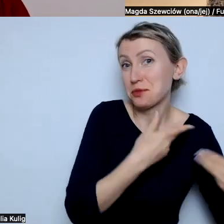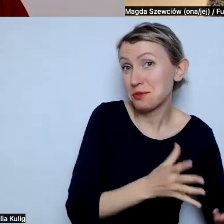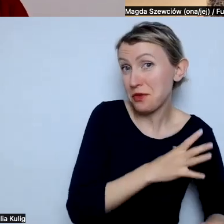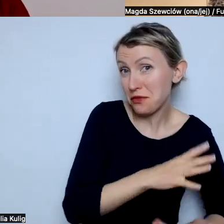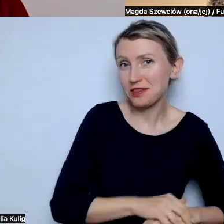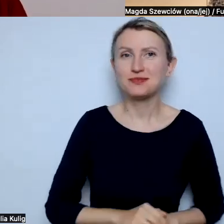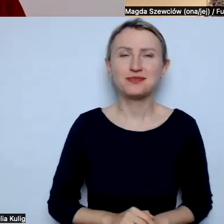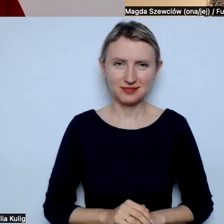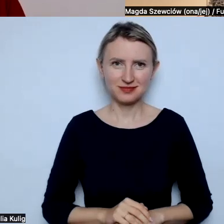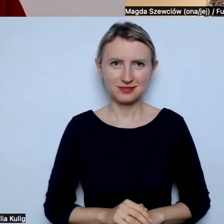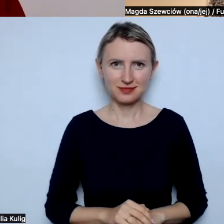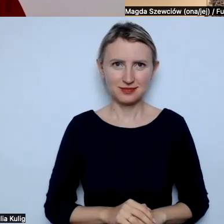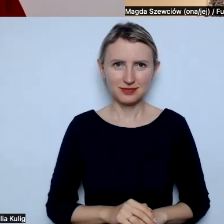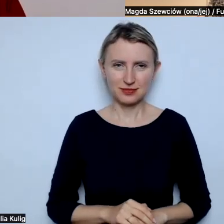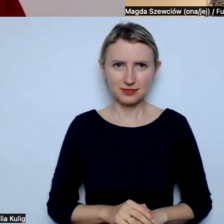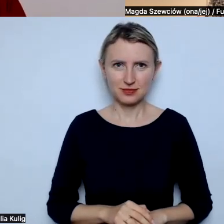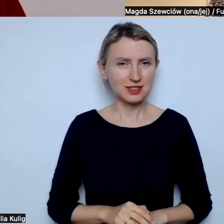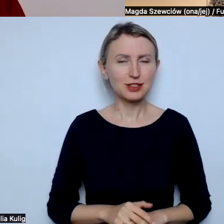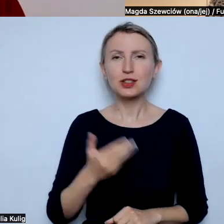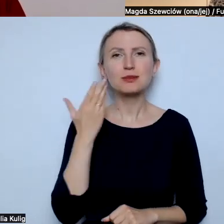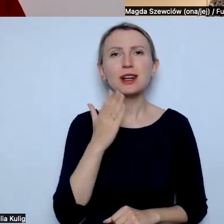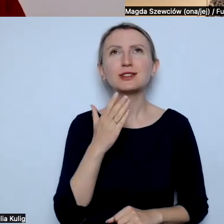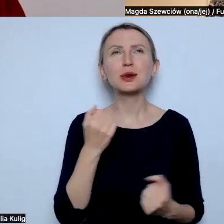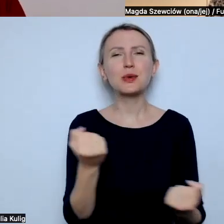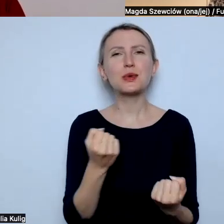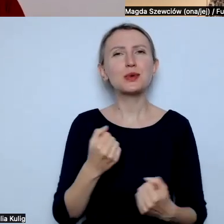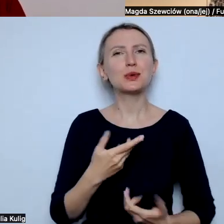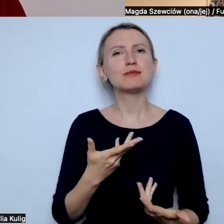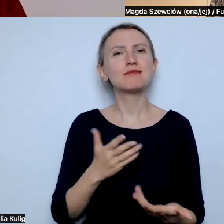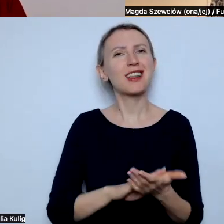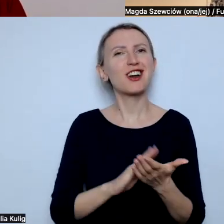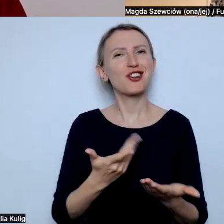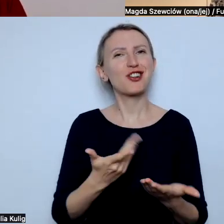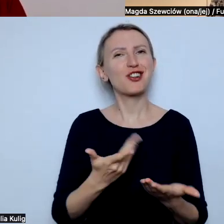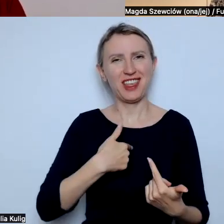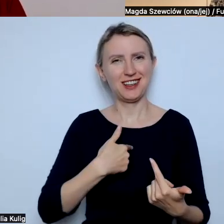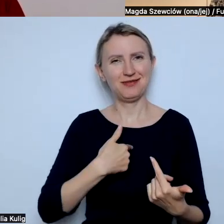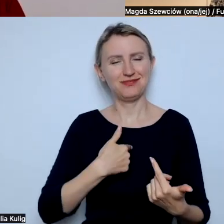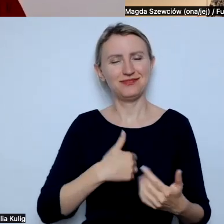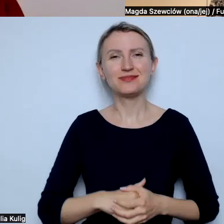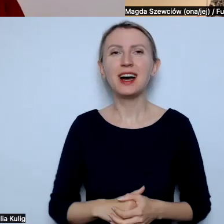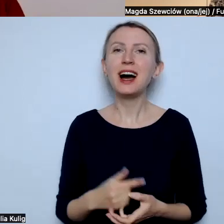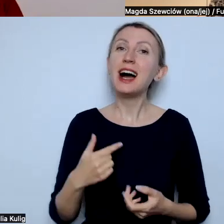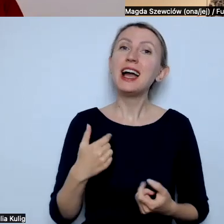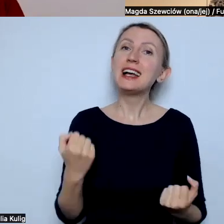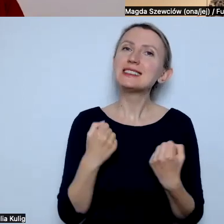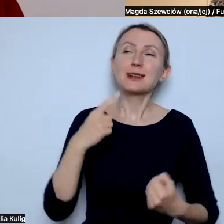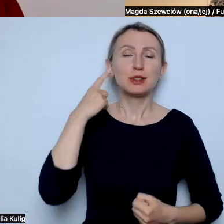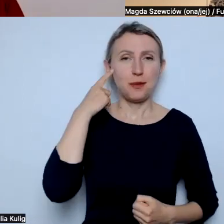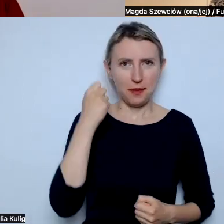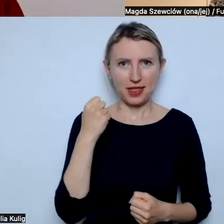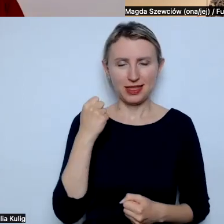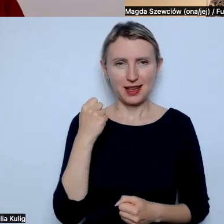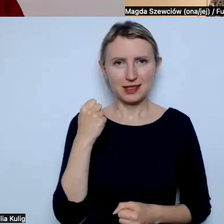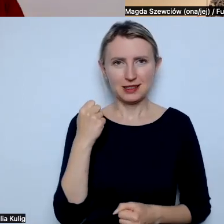w gruncie rzeczy to jest bardzo wynagradzający proces. I staram się o tym pamiętać, że...